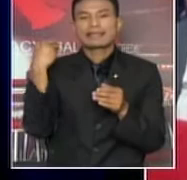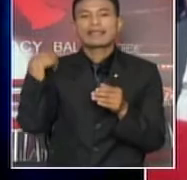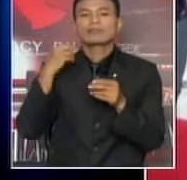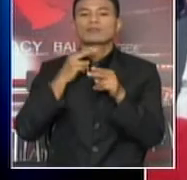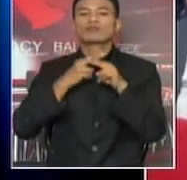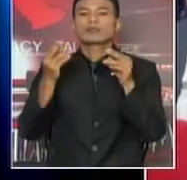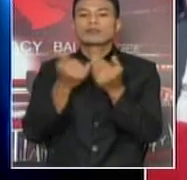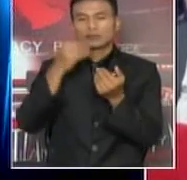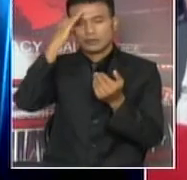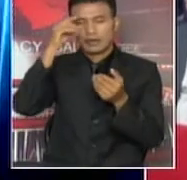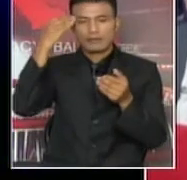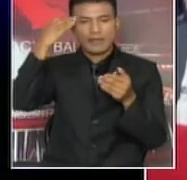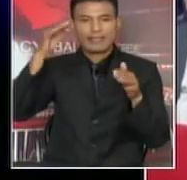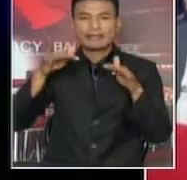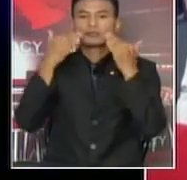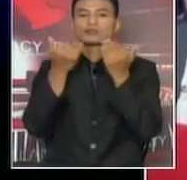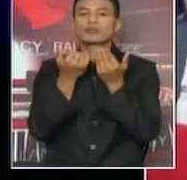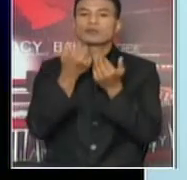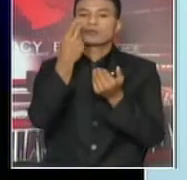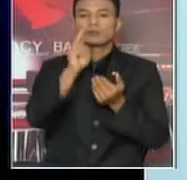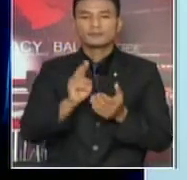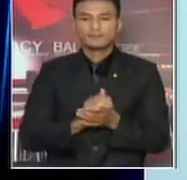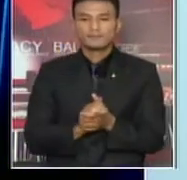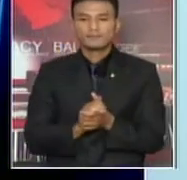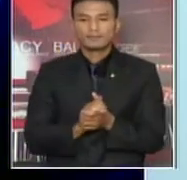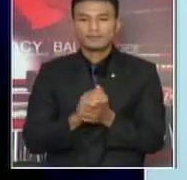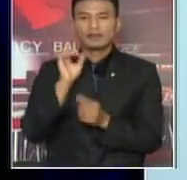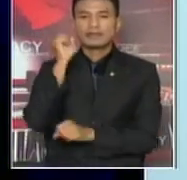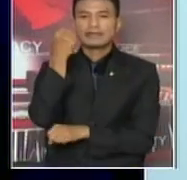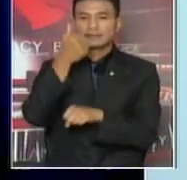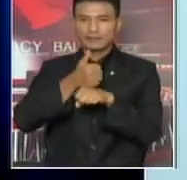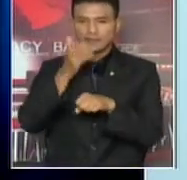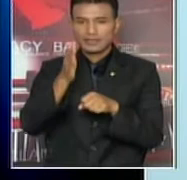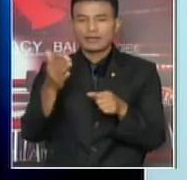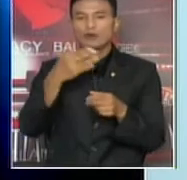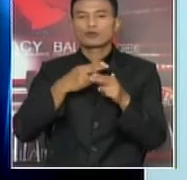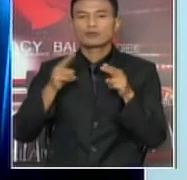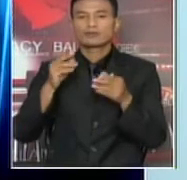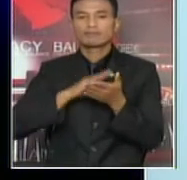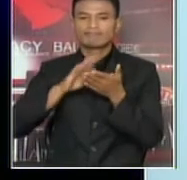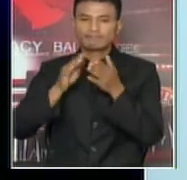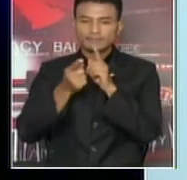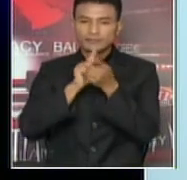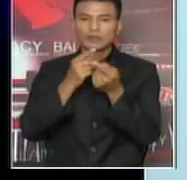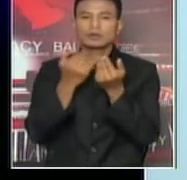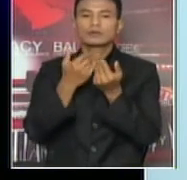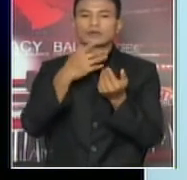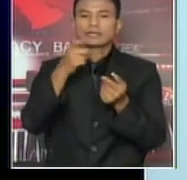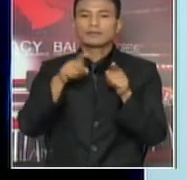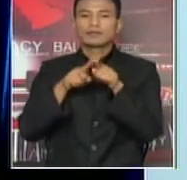गर्न सरकारको द्याना कर्शन पनी गराउन भाय। राष्ट्रबदी भंडारीले लोकतंत्रको सुध्रेडी करण को लागी भनी